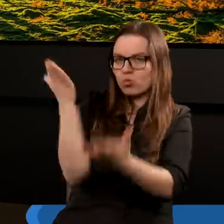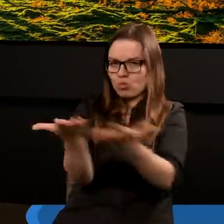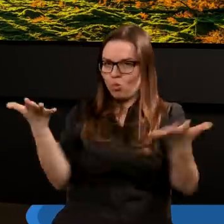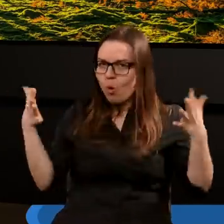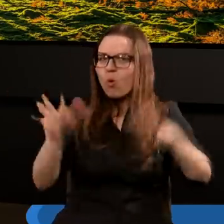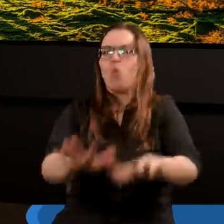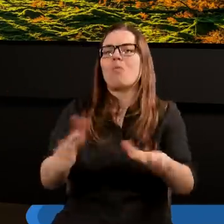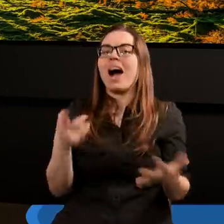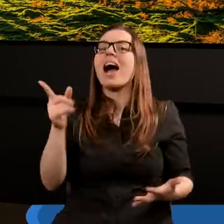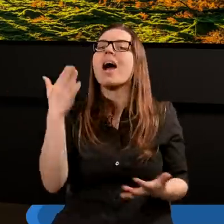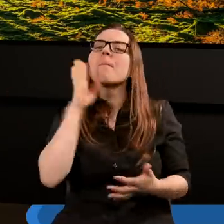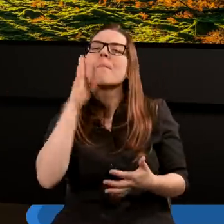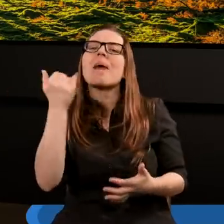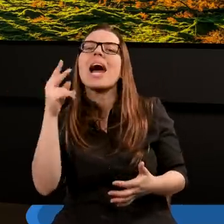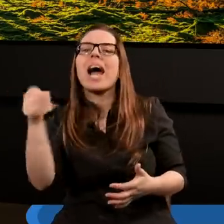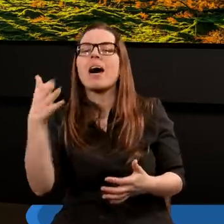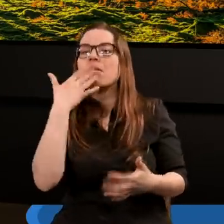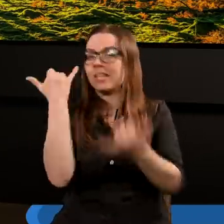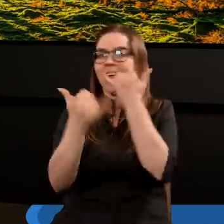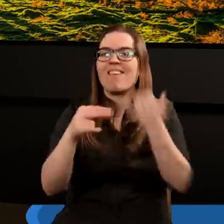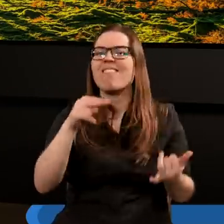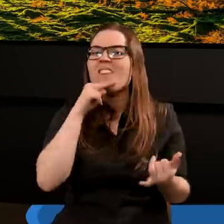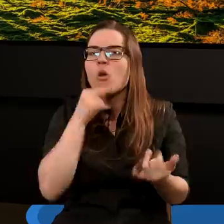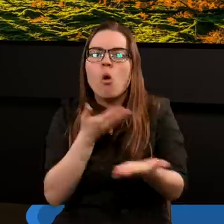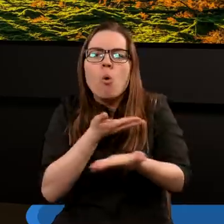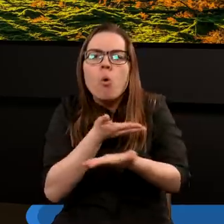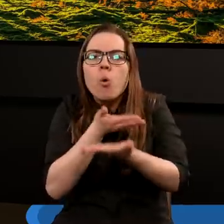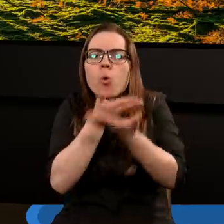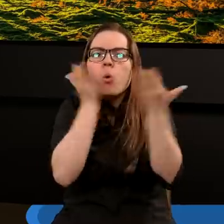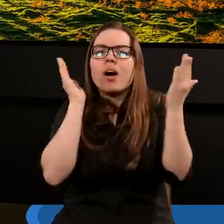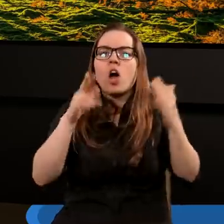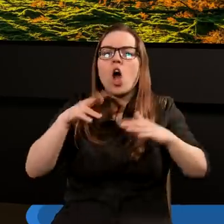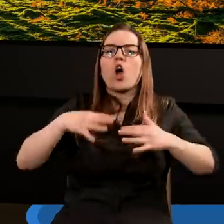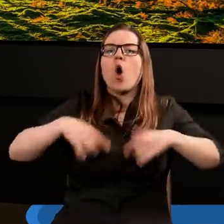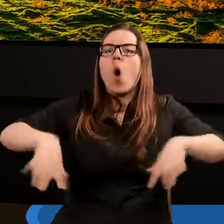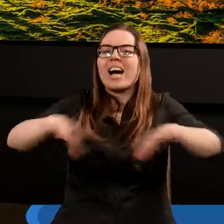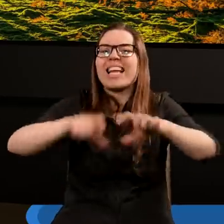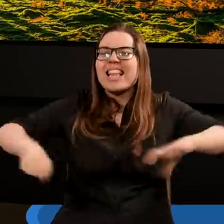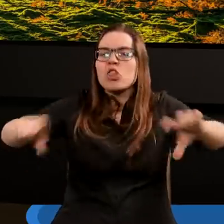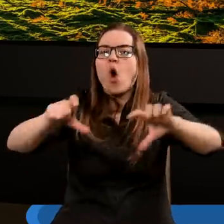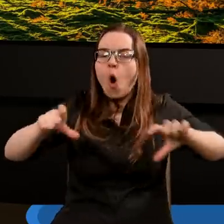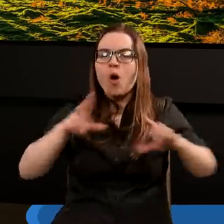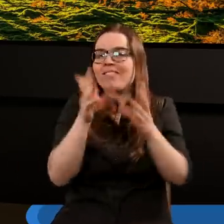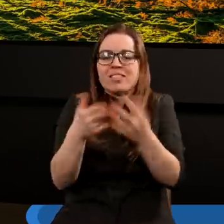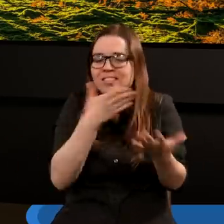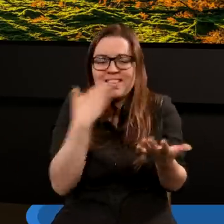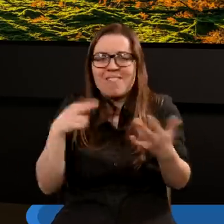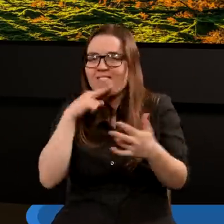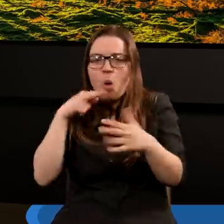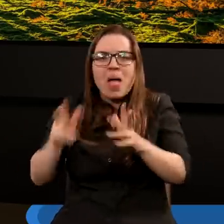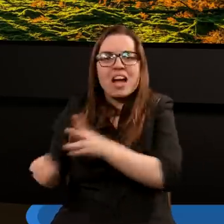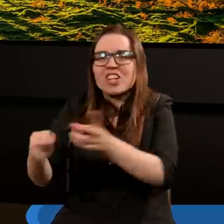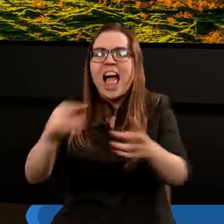no tak jak powiedziałeś Mirku, jeżeli nie ma wody, jeżeli to koryto jest przekopane, jeżeli przez Babylon nie przepływa Eufrat, jeżeli